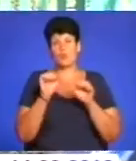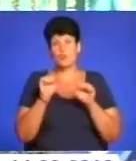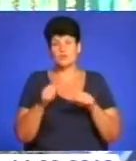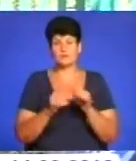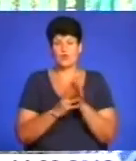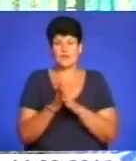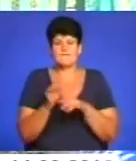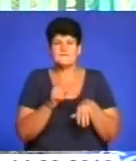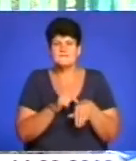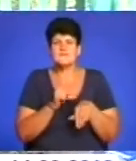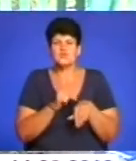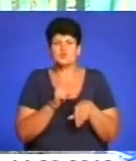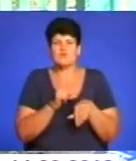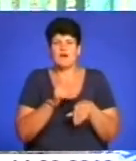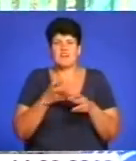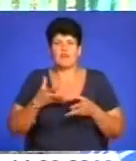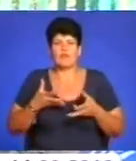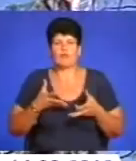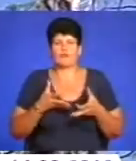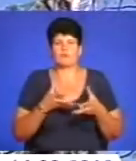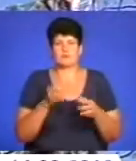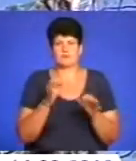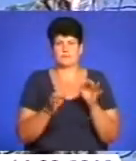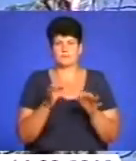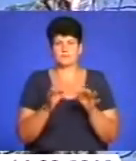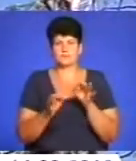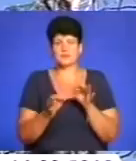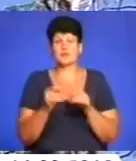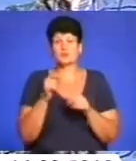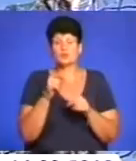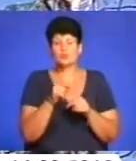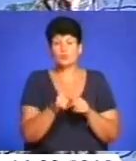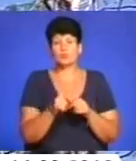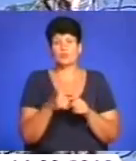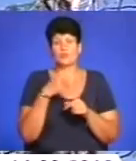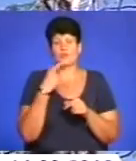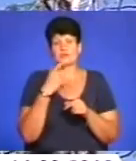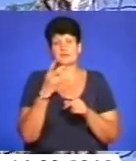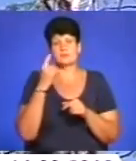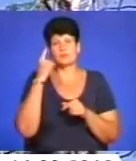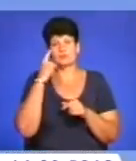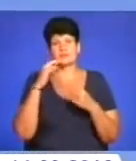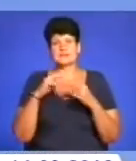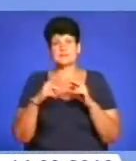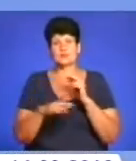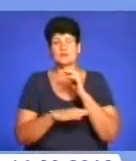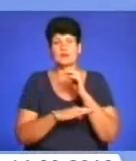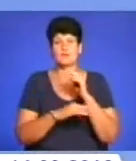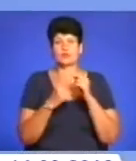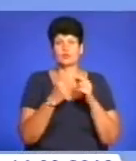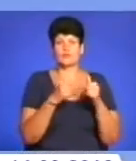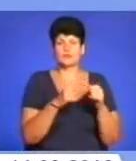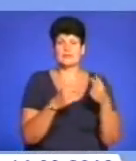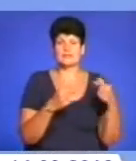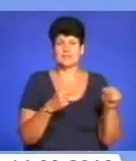відчуває впливи зовнішнього середовища. Таким чином, стверджують фахівці, слід думати про заміну дерев одного виду на інший,